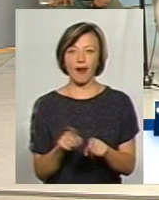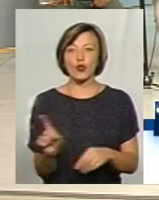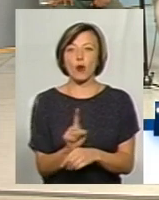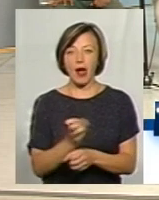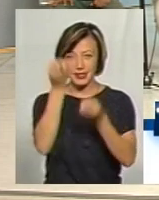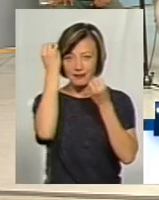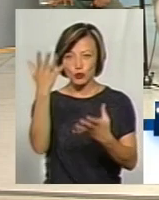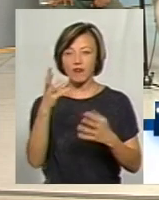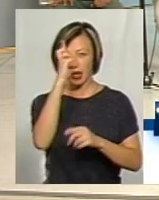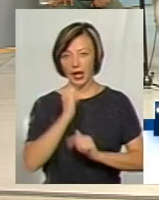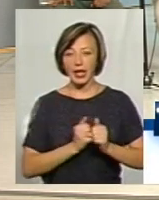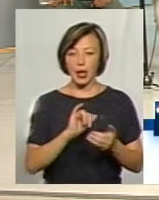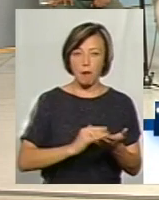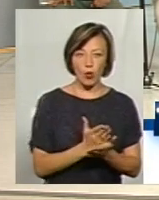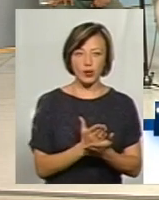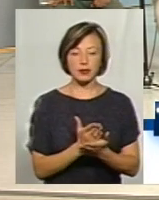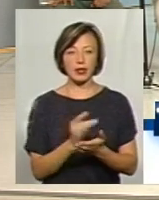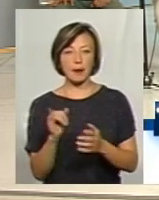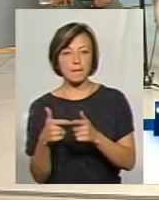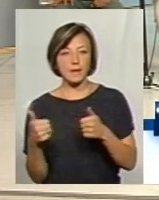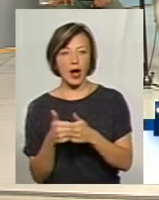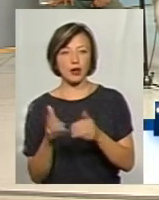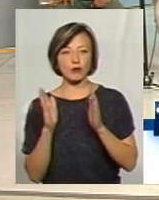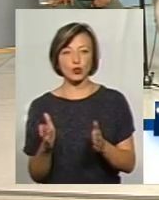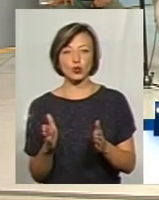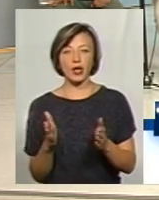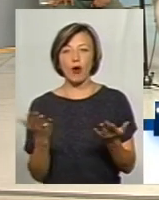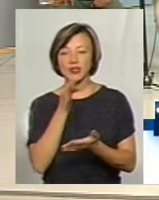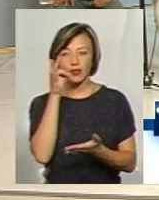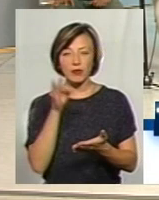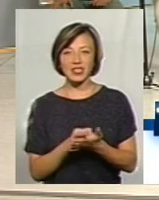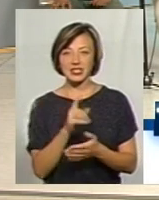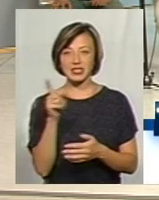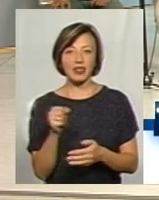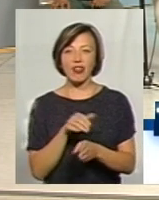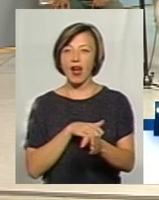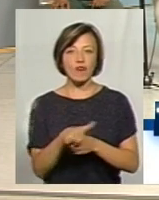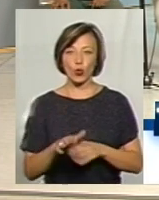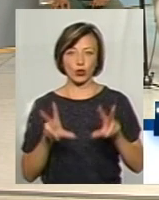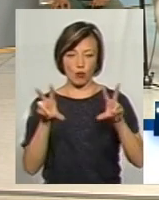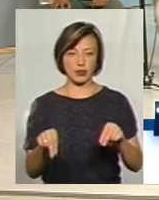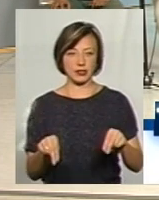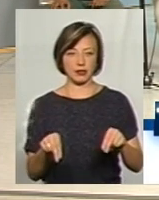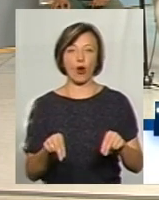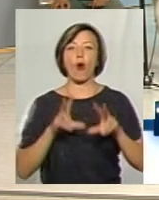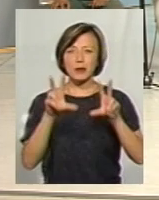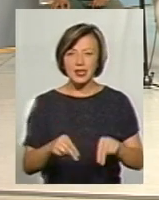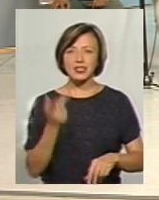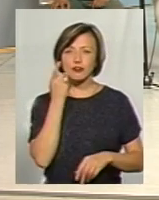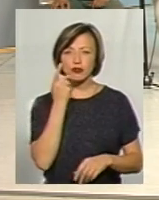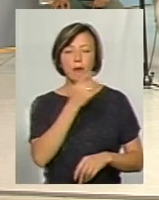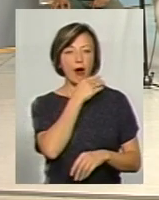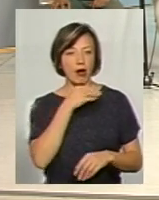нормальних цивілізованих країнах, що і політики, і політичні партії будуть все ж таки нести якусь відповідальність за невиконані обіцянки. Тому що обіцяють завжди